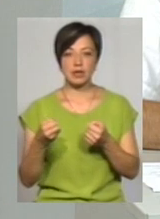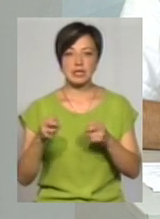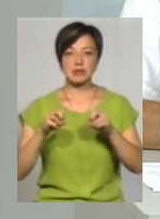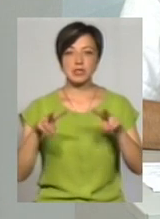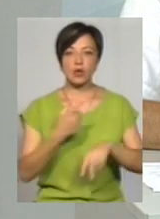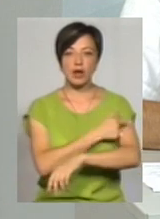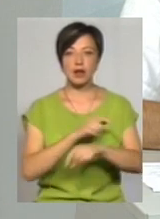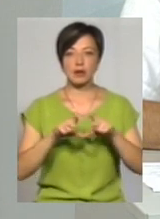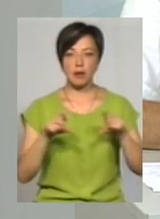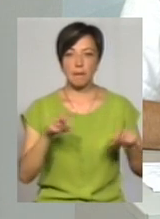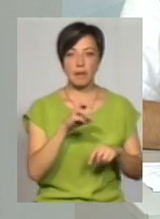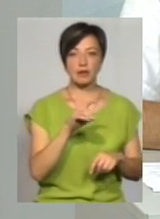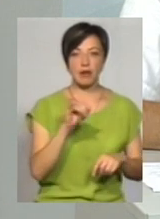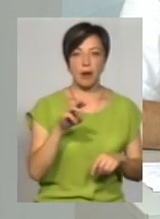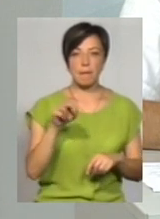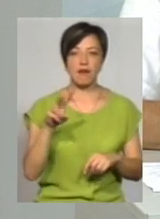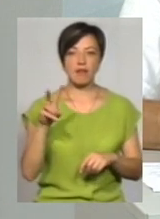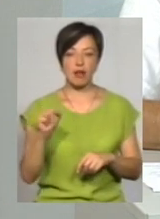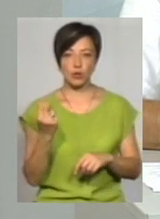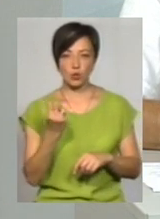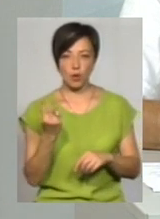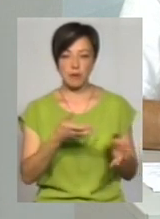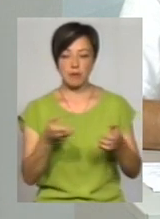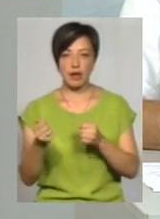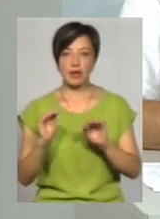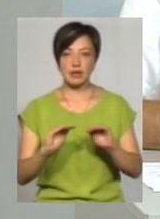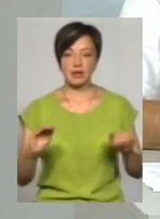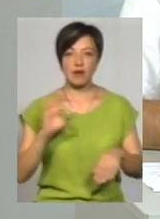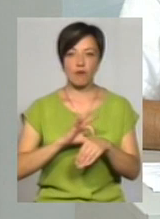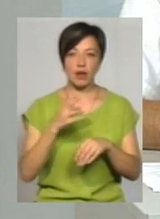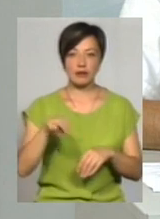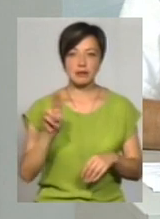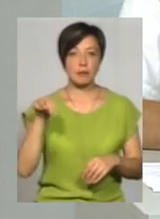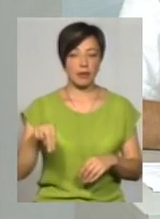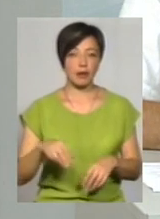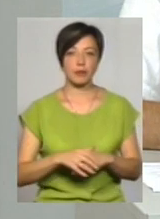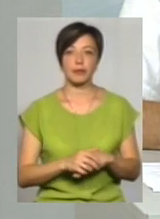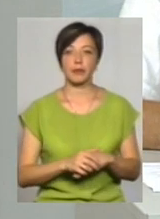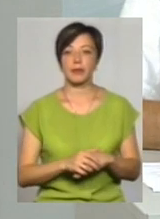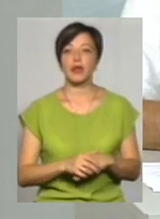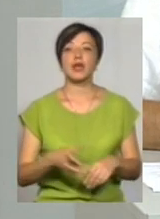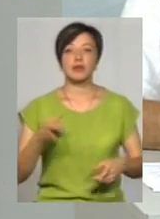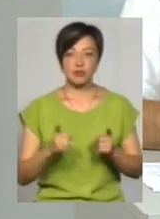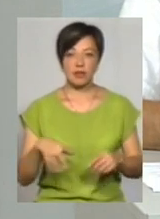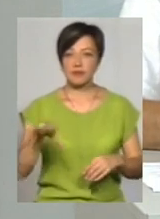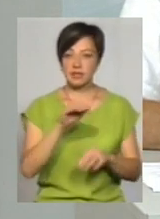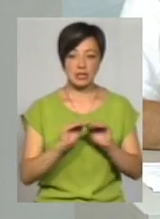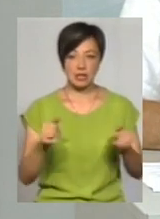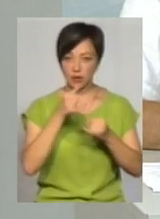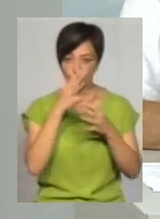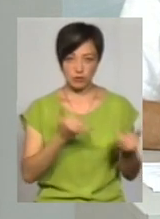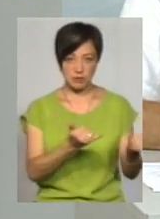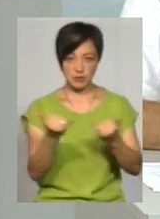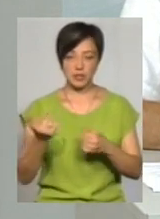клініка Петра Павла ІІ, яка приймає дітей хворих на церебральний параліч. Звичайно, всіх дітей ми не зможемо